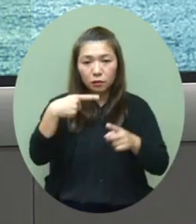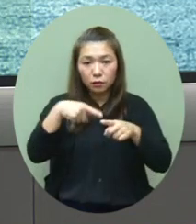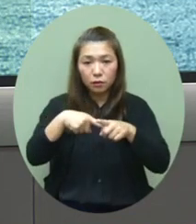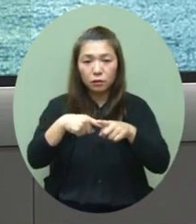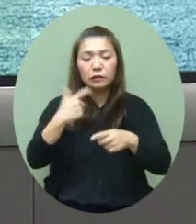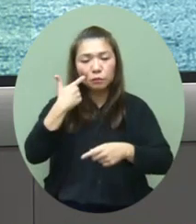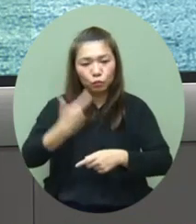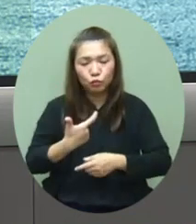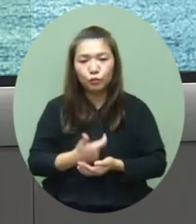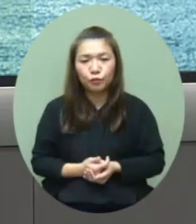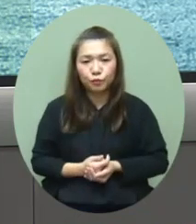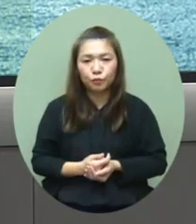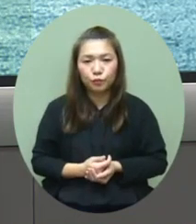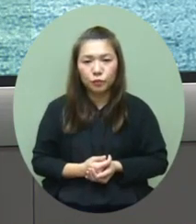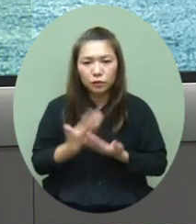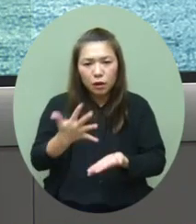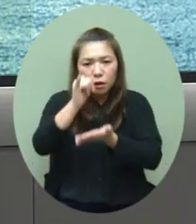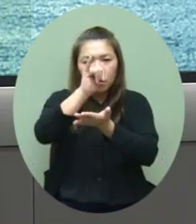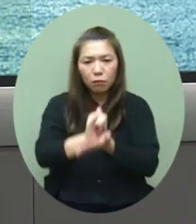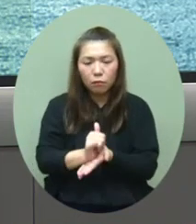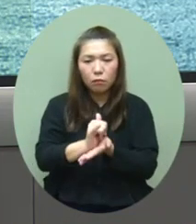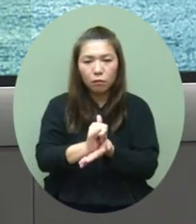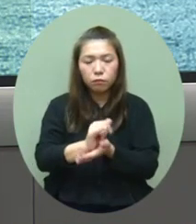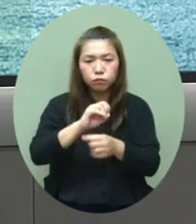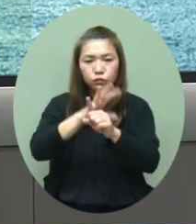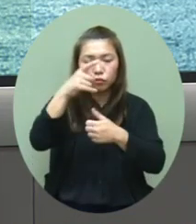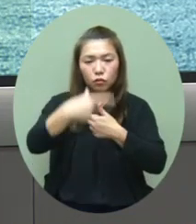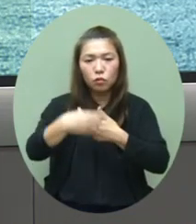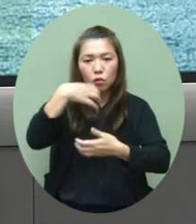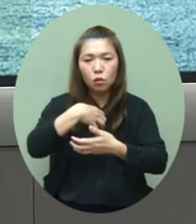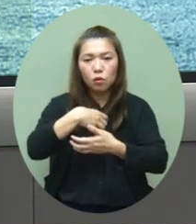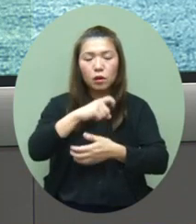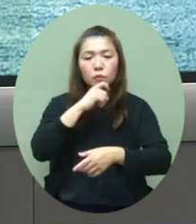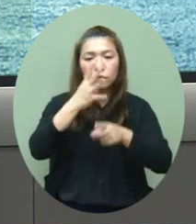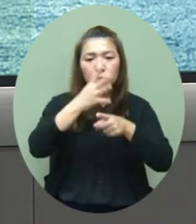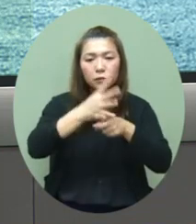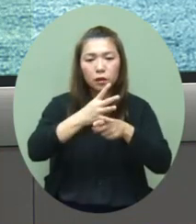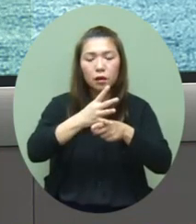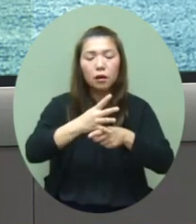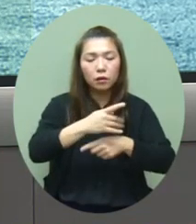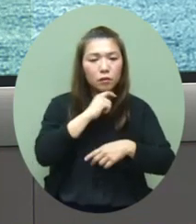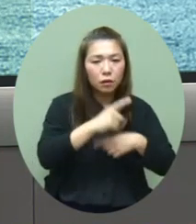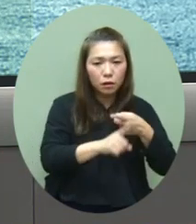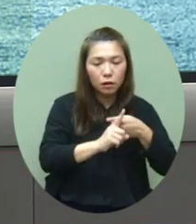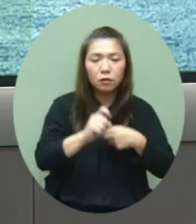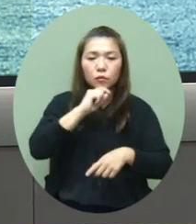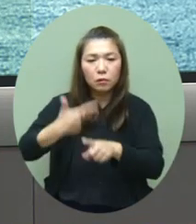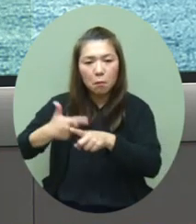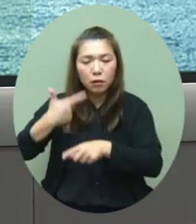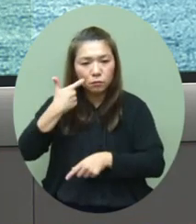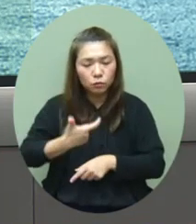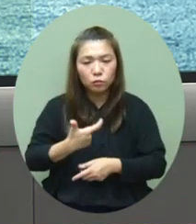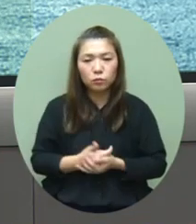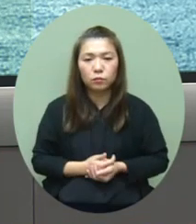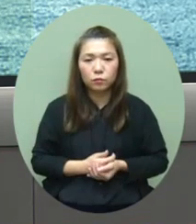的情况是严重现时留医的确诊病人当中共有14名的危态和18名严重的